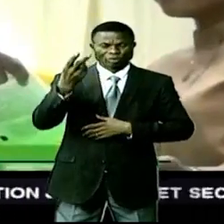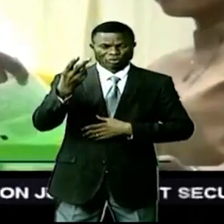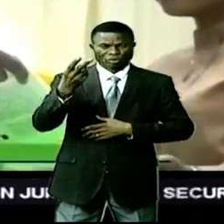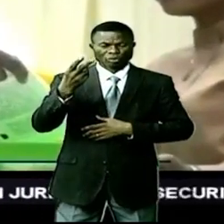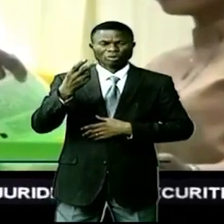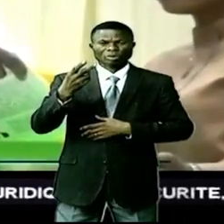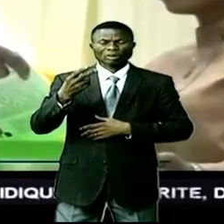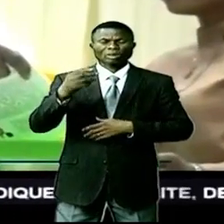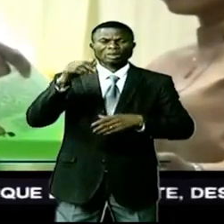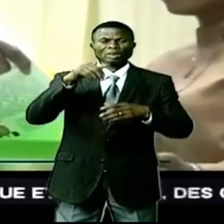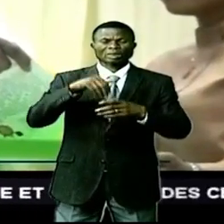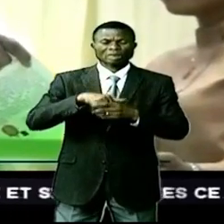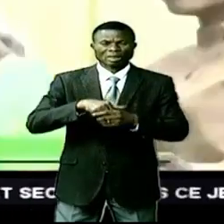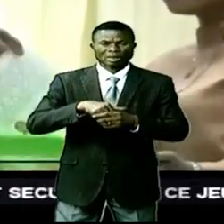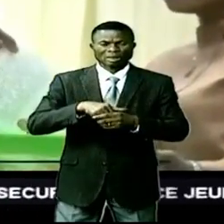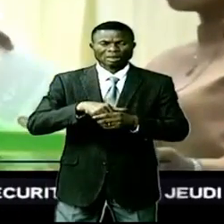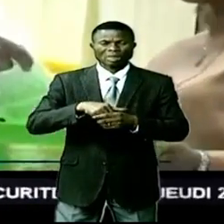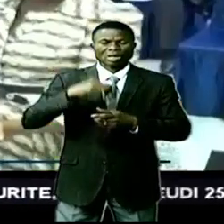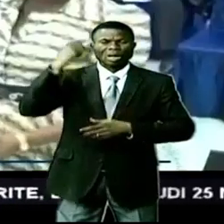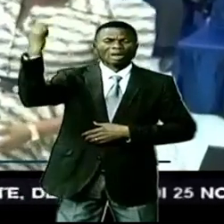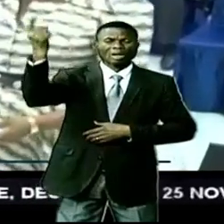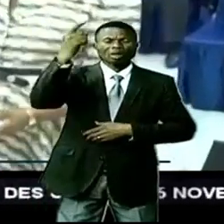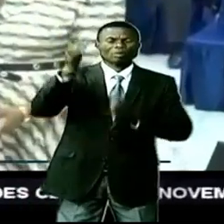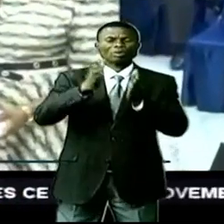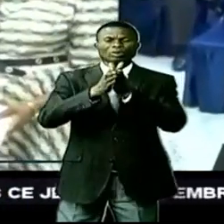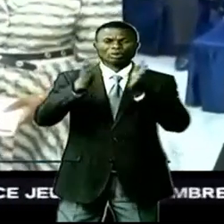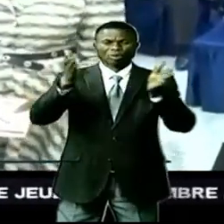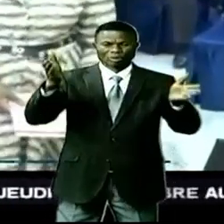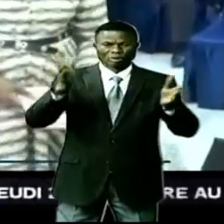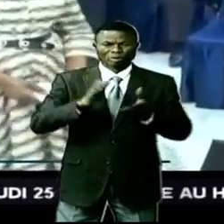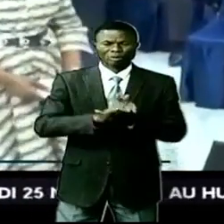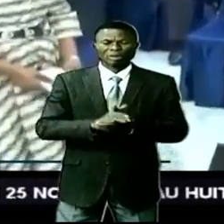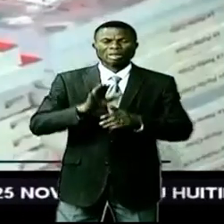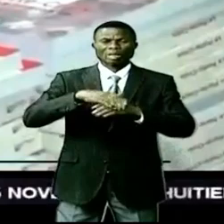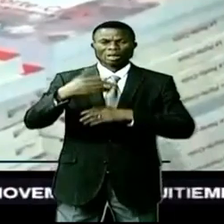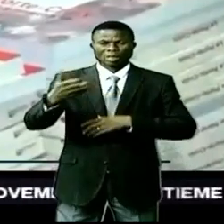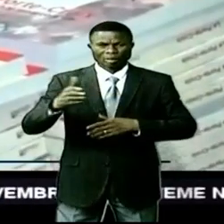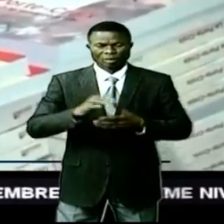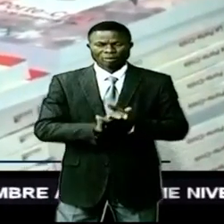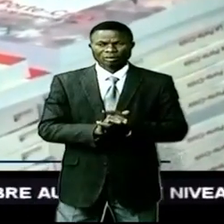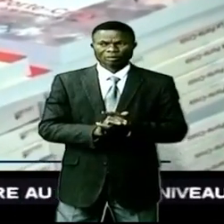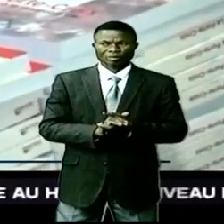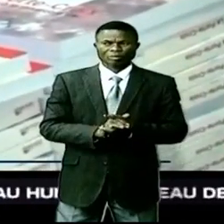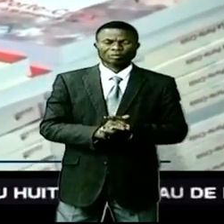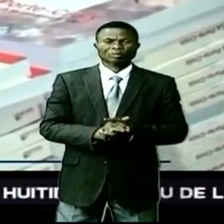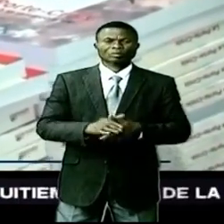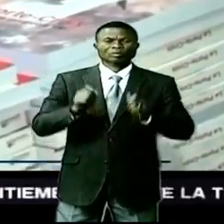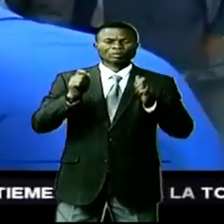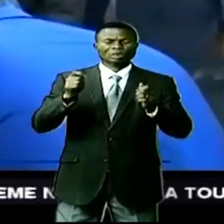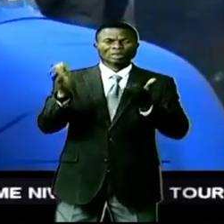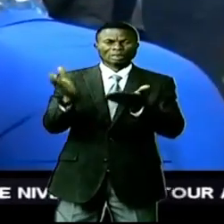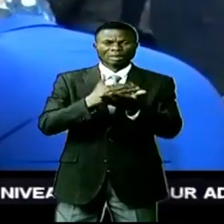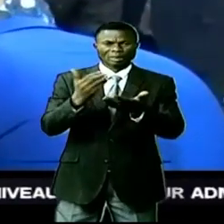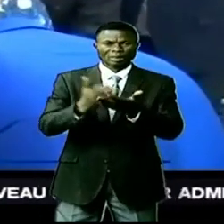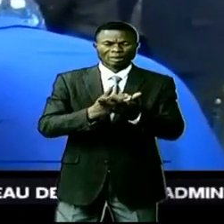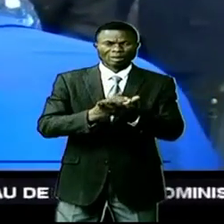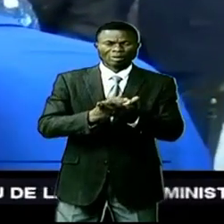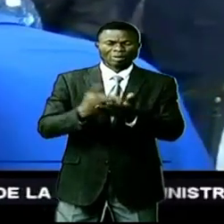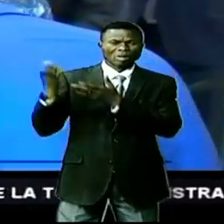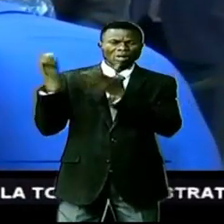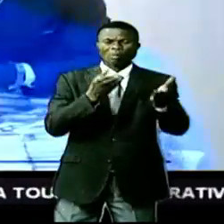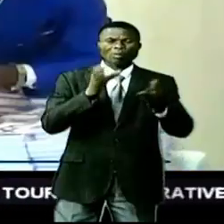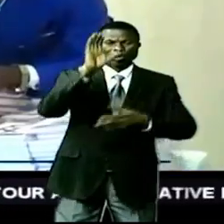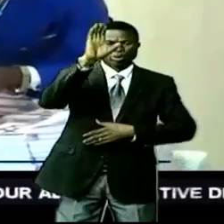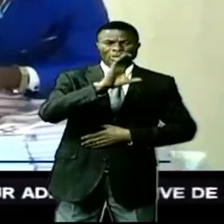à travers le monde. Juste après, s'en suivra la vente et la dédicace du livre Porté croix, un livre